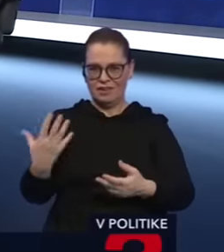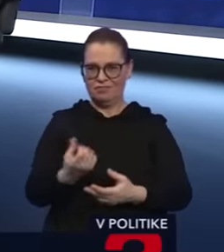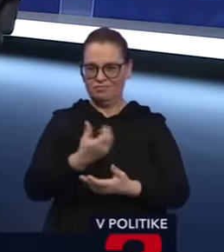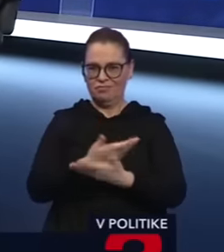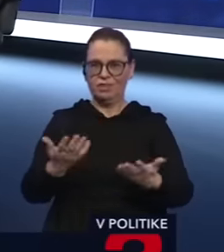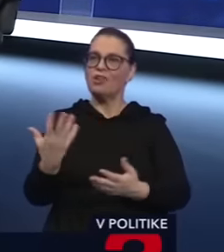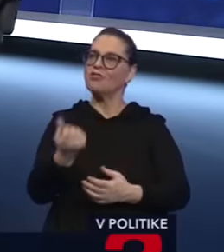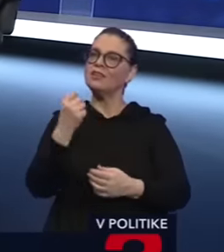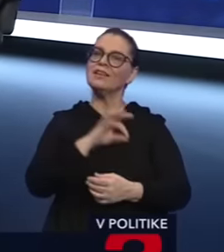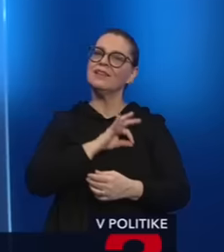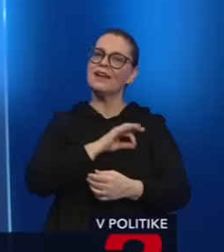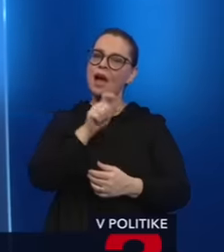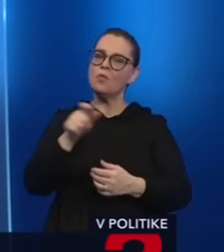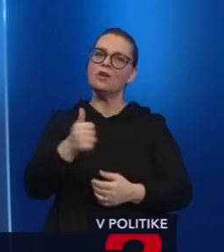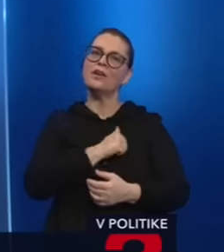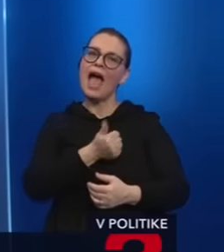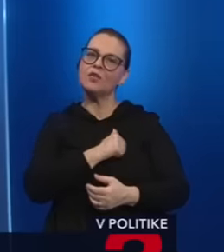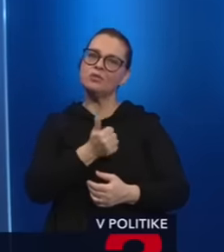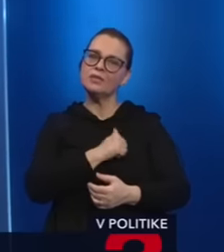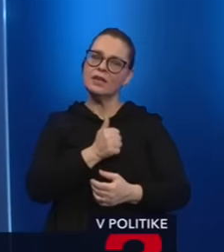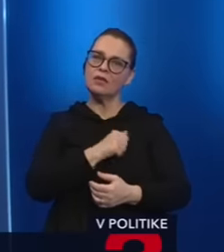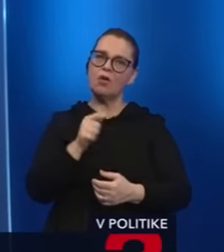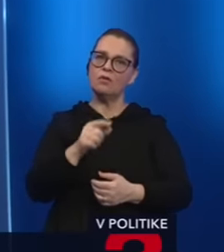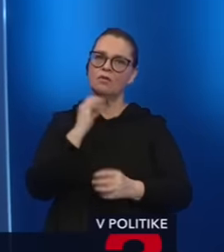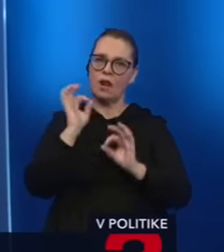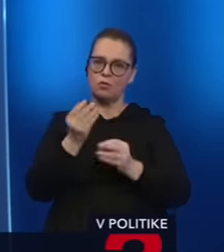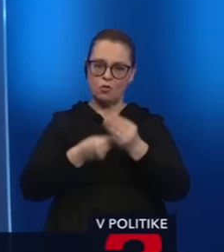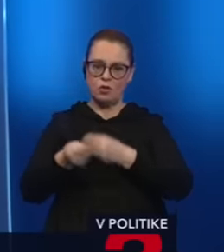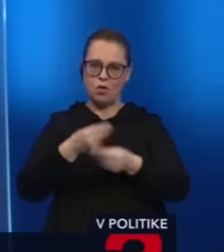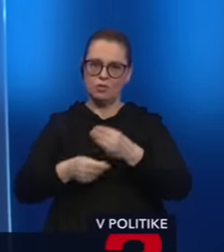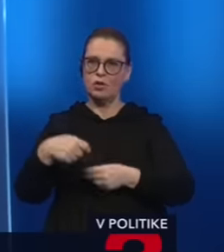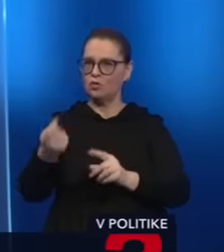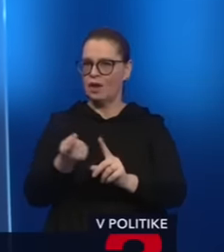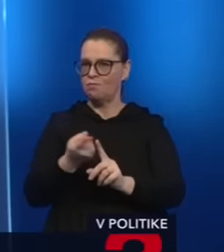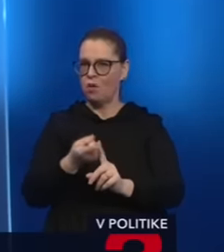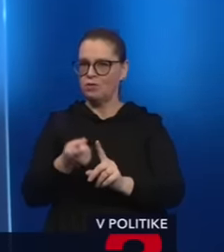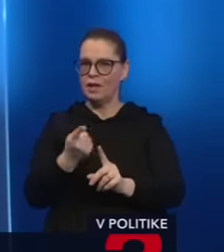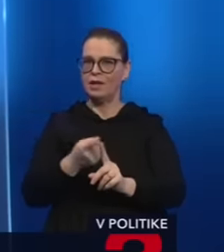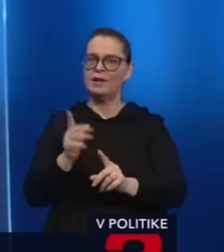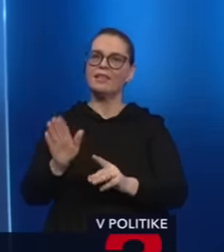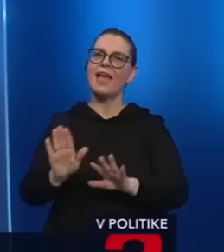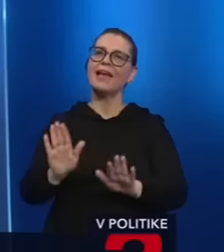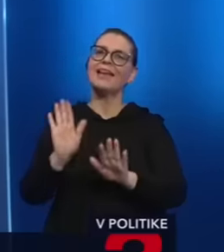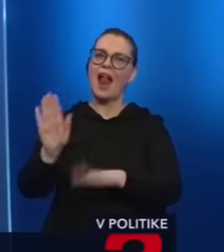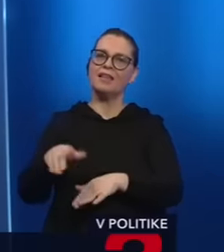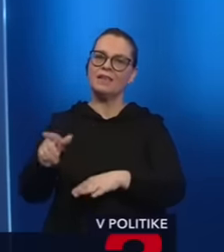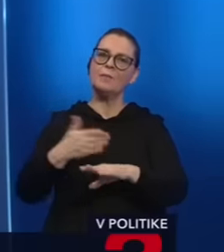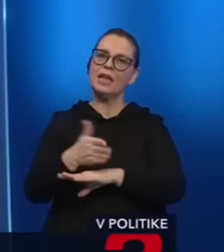si pár kamarátov, kajúcnickou, ktorí to veľmi dobre zobchodovali, dostali podmienky, nechali si miliónové majetky a